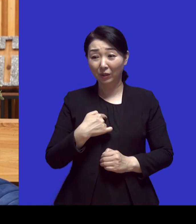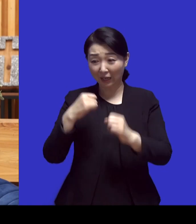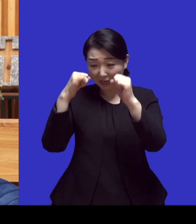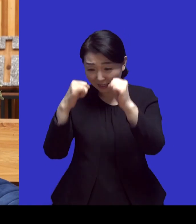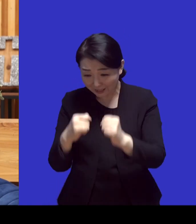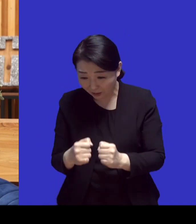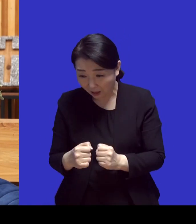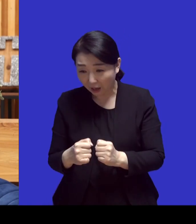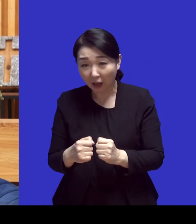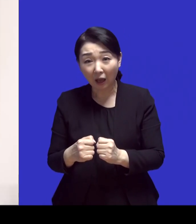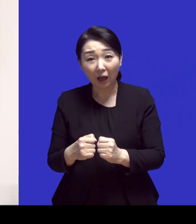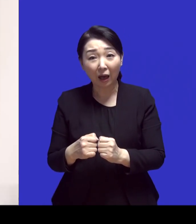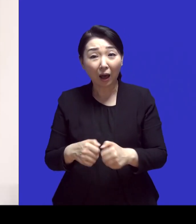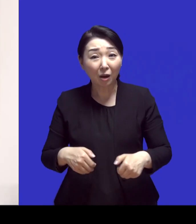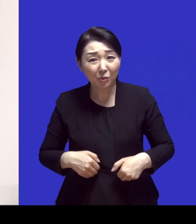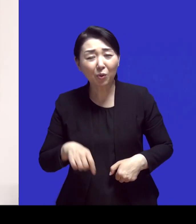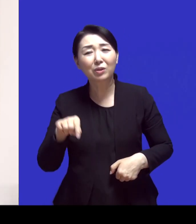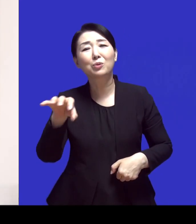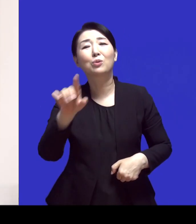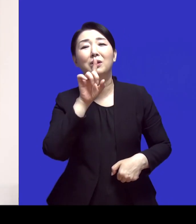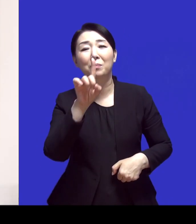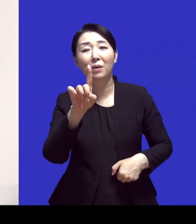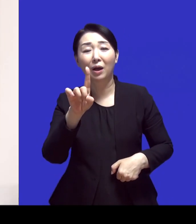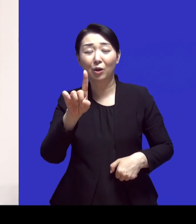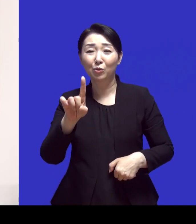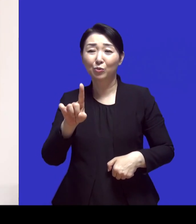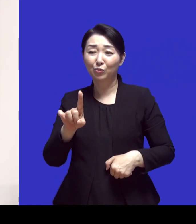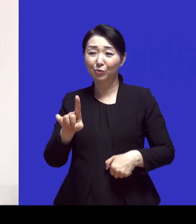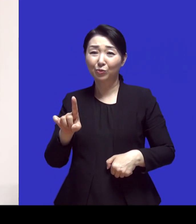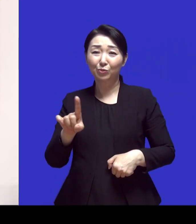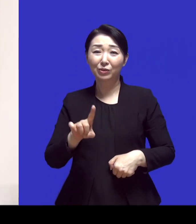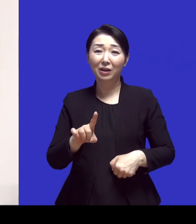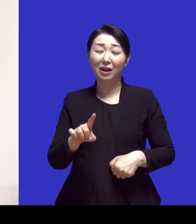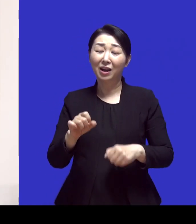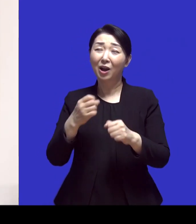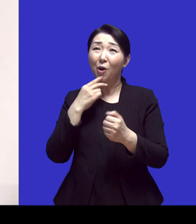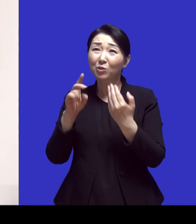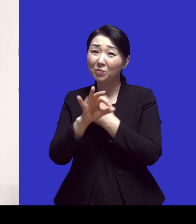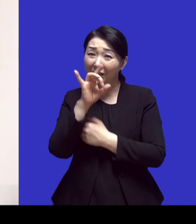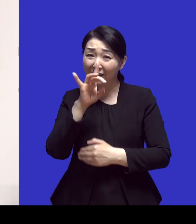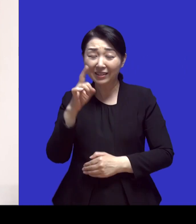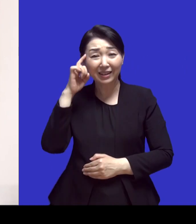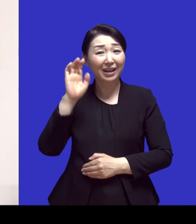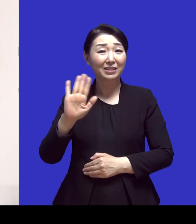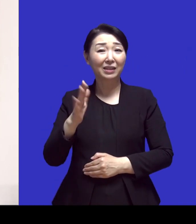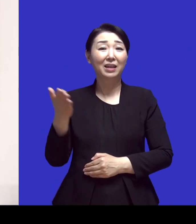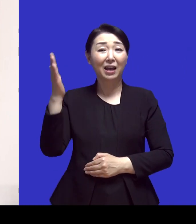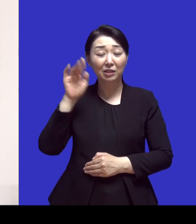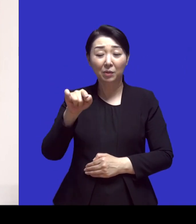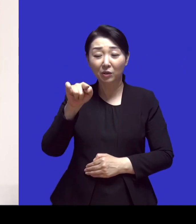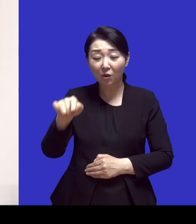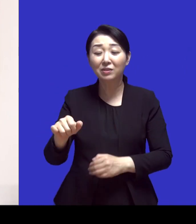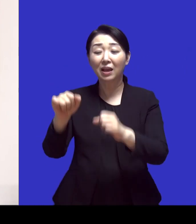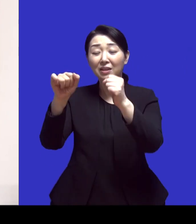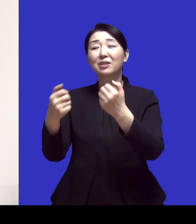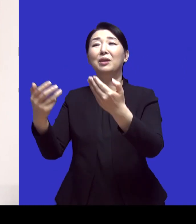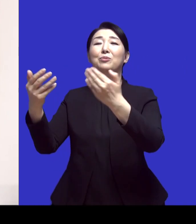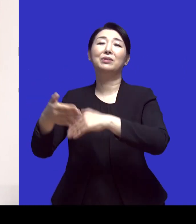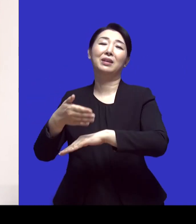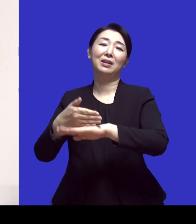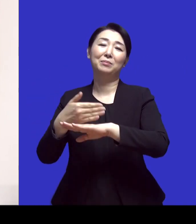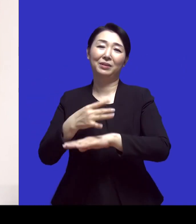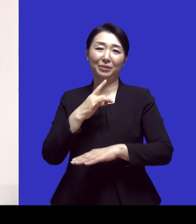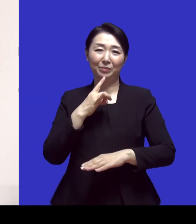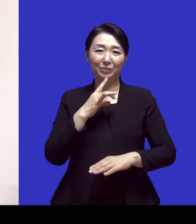그곳이다라고 간증을 해 주셨던 것 같아요 저희가 없으면 안 된다는 생각은 하지 않아요 저희는 그냥 그곳에 있게 해 주신 게 감사할